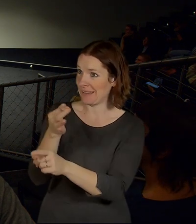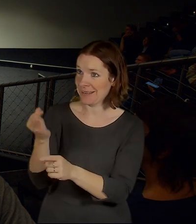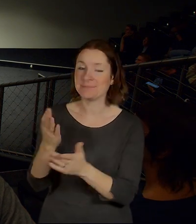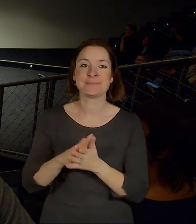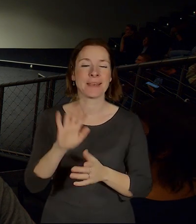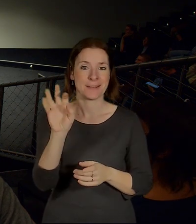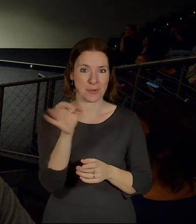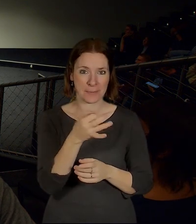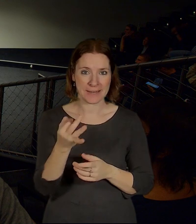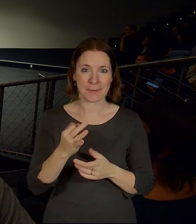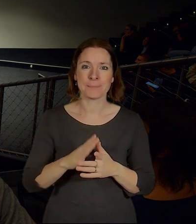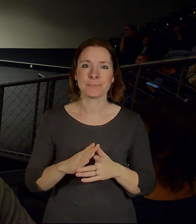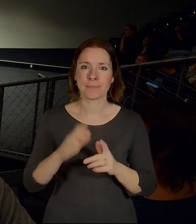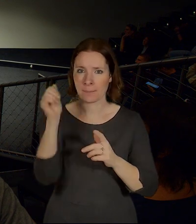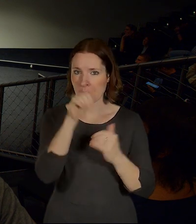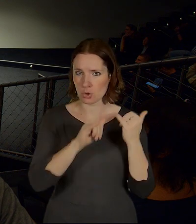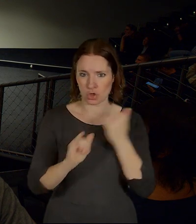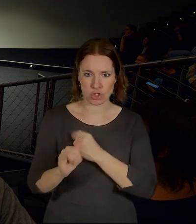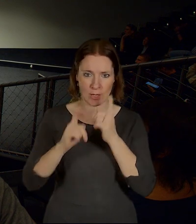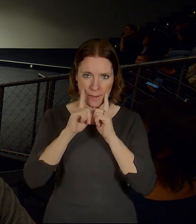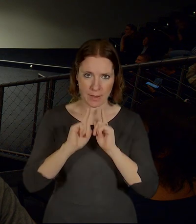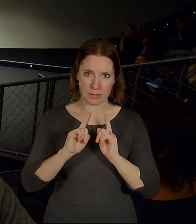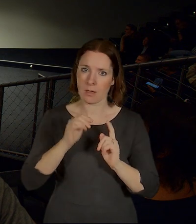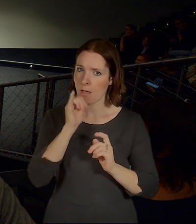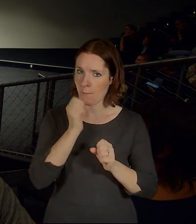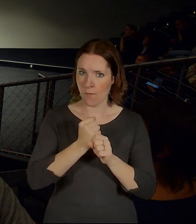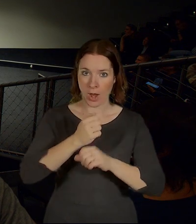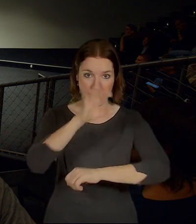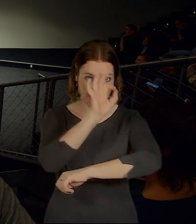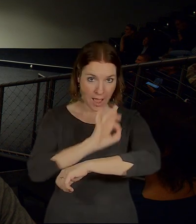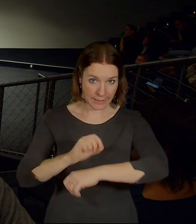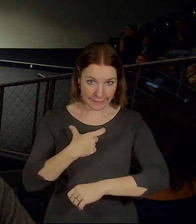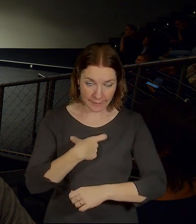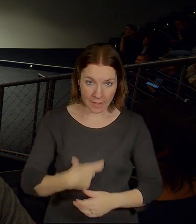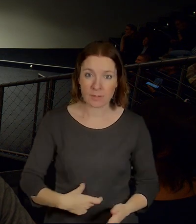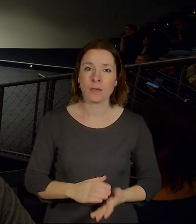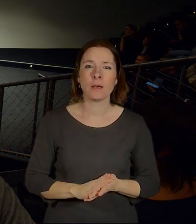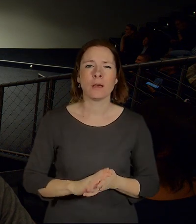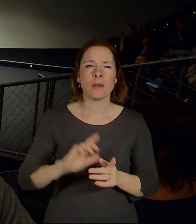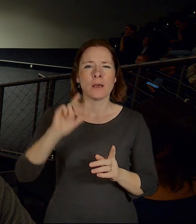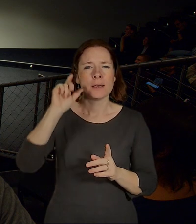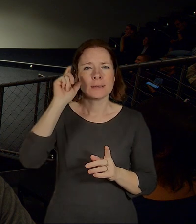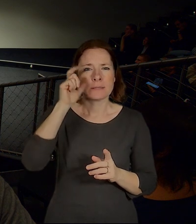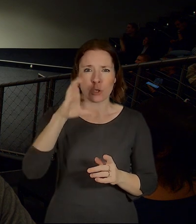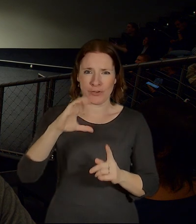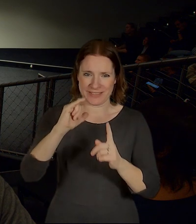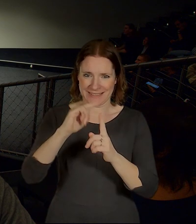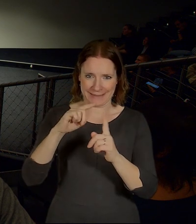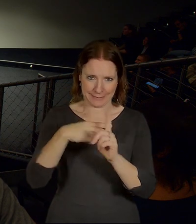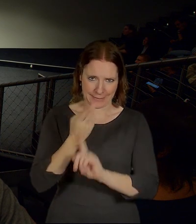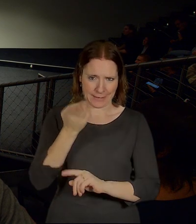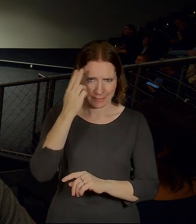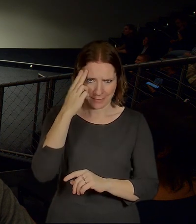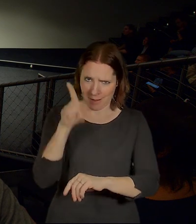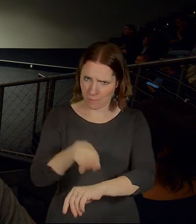Dobrý den. Já jsem Jiří Gebert, já jsem architekt a s tím Smichov City jsem velmi důvěrně už asi 10